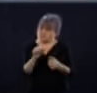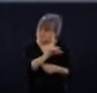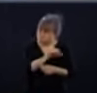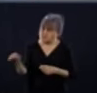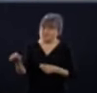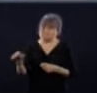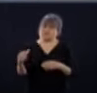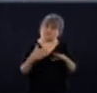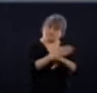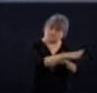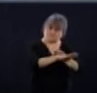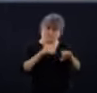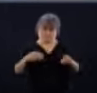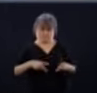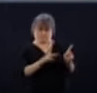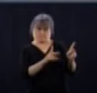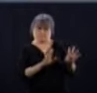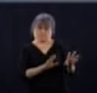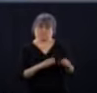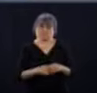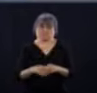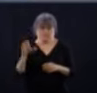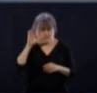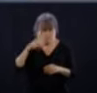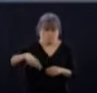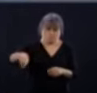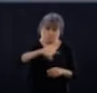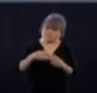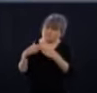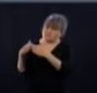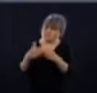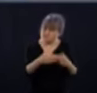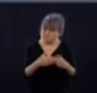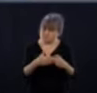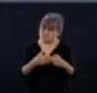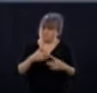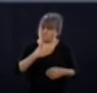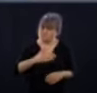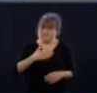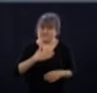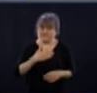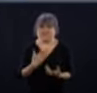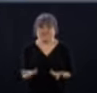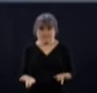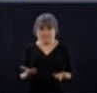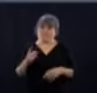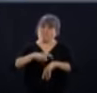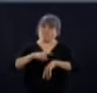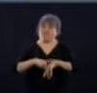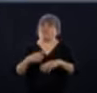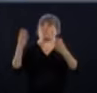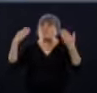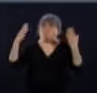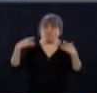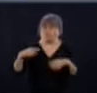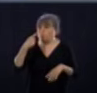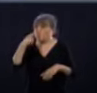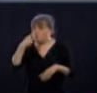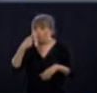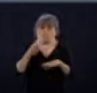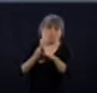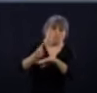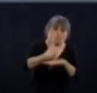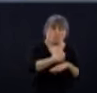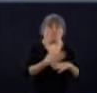ces consignes que nous demandons aux Québécois de respecter, ce n pas le temps d'aller flâner ou d'aller dans les commerces d'une autre